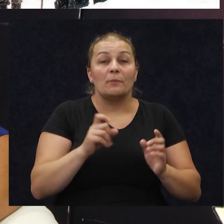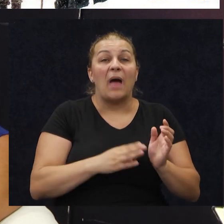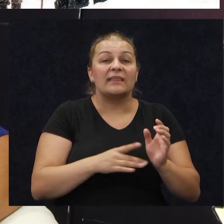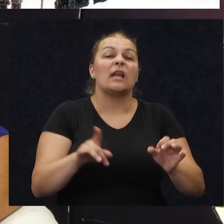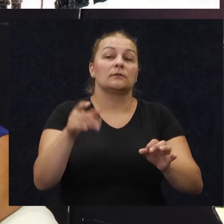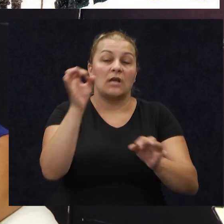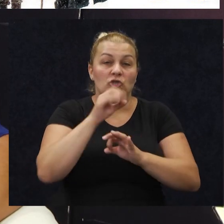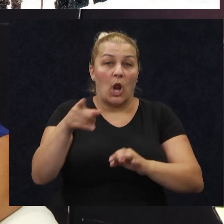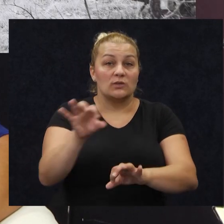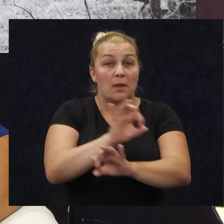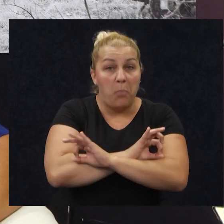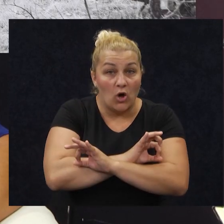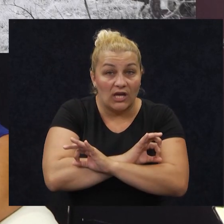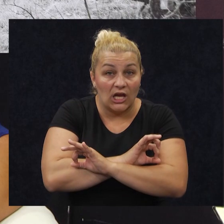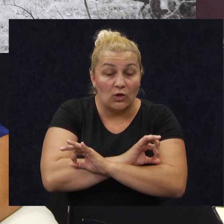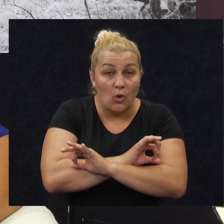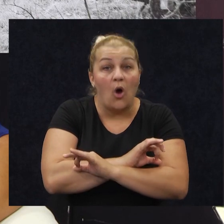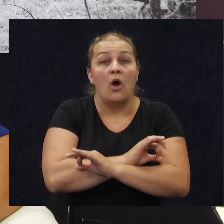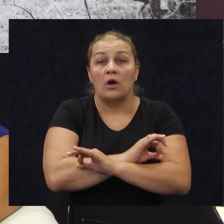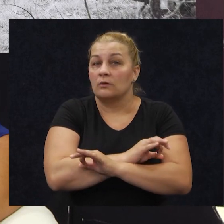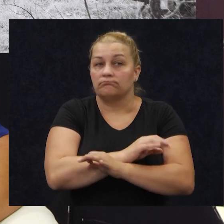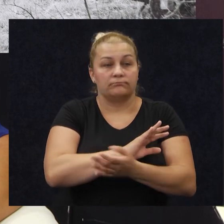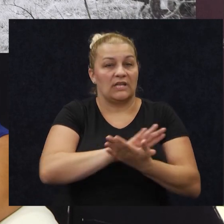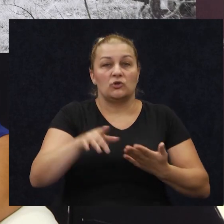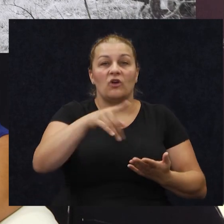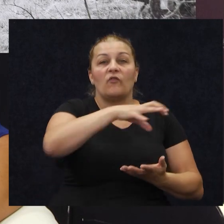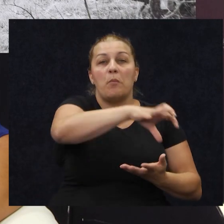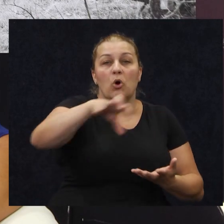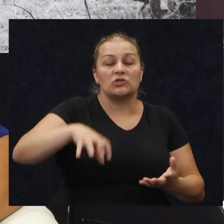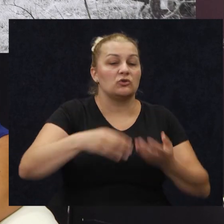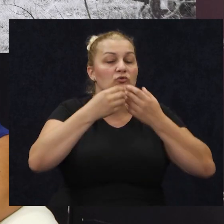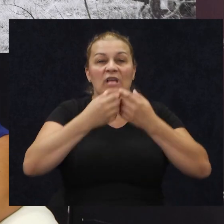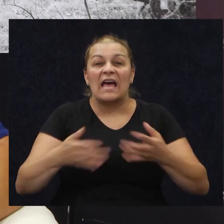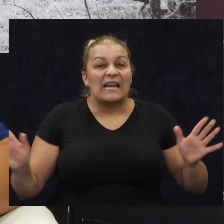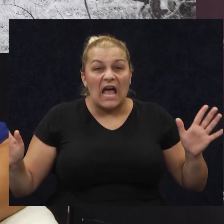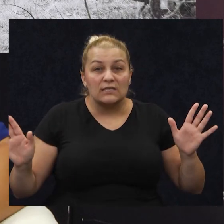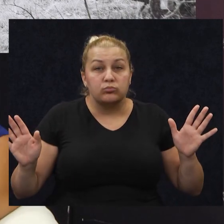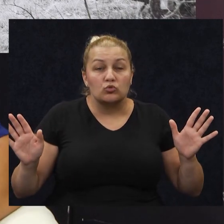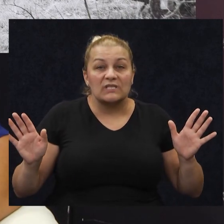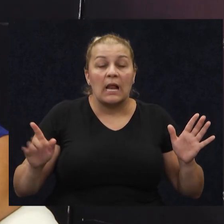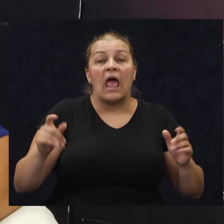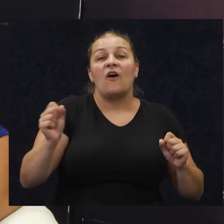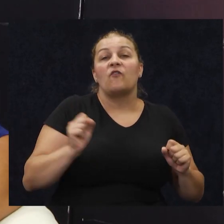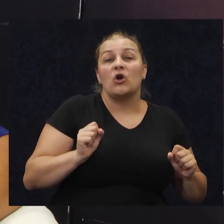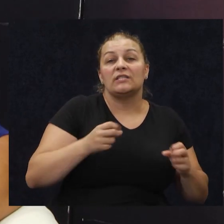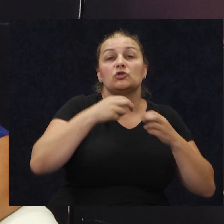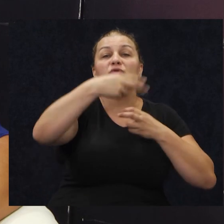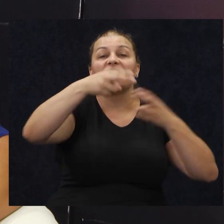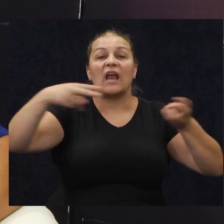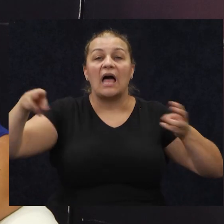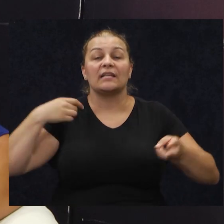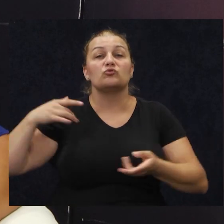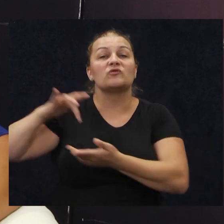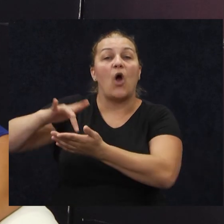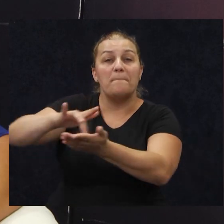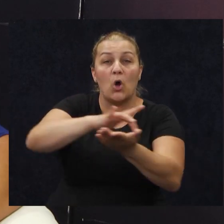poginuo i normalno postrojbe su se raspustile, odnosno vojnici su se vratili u svoje